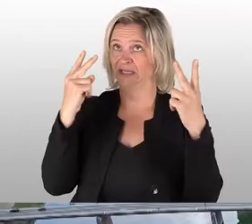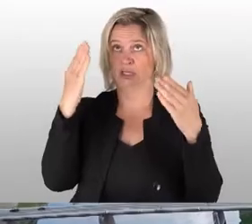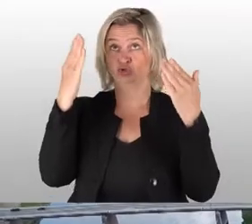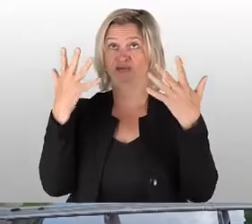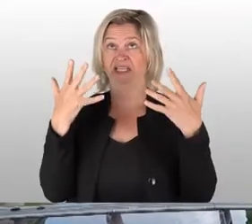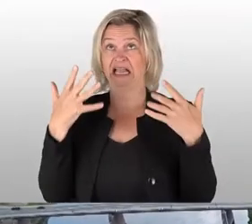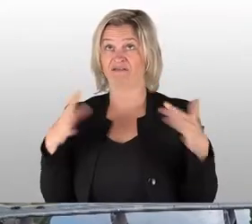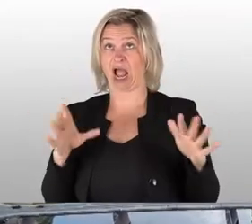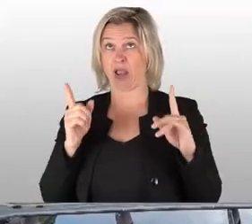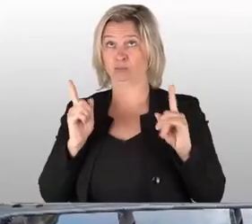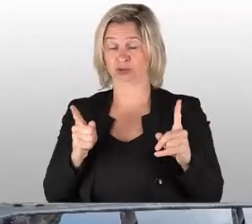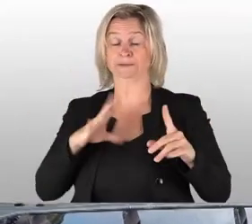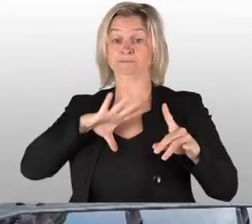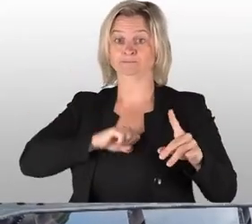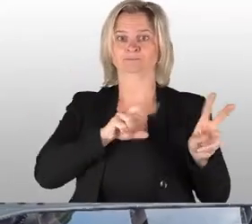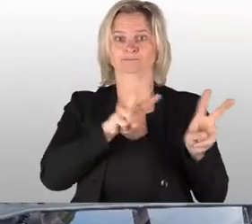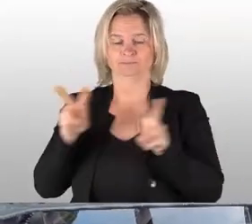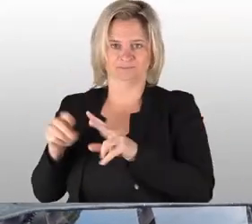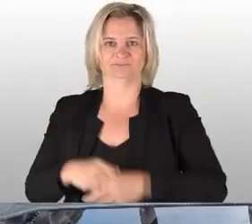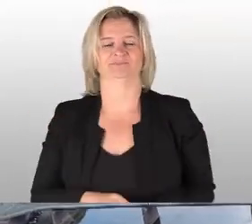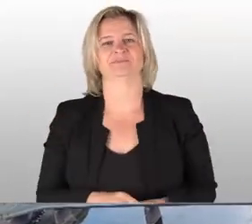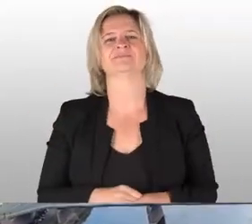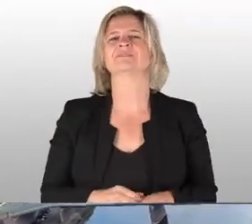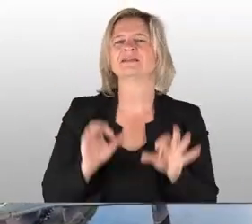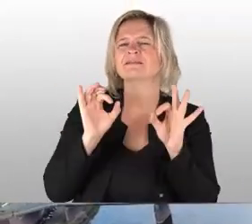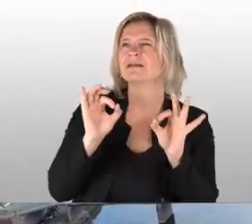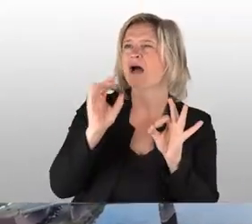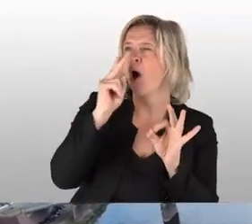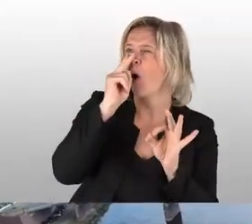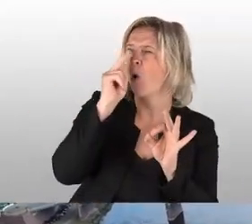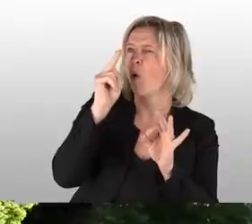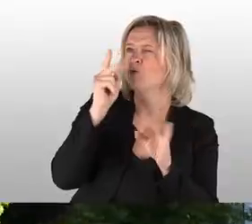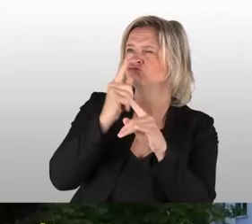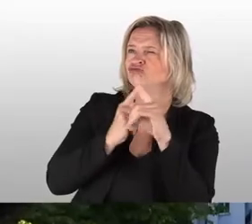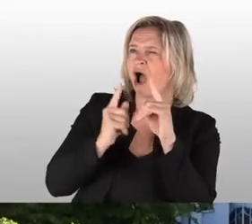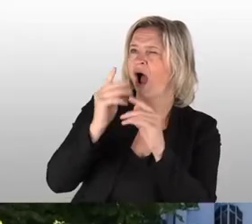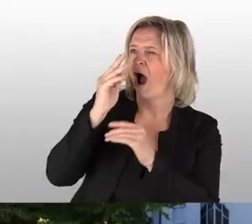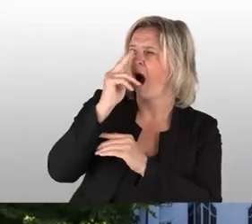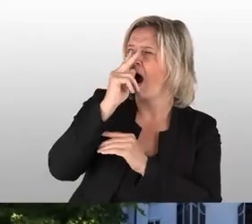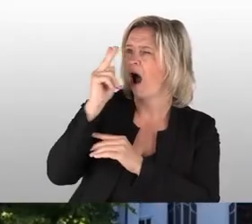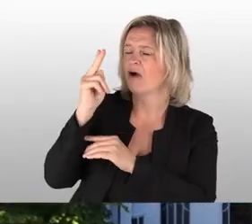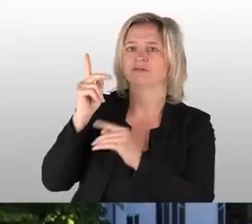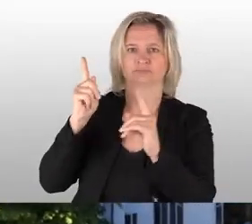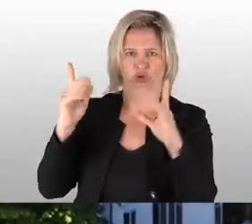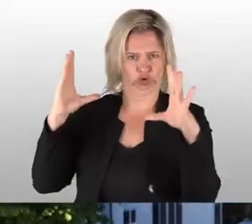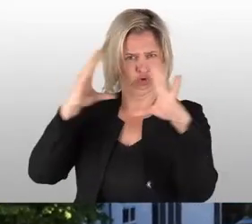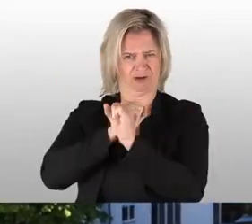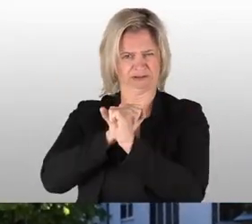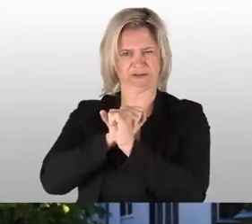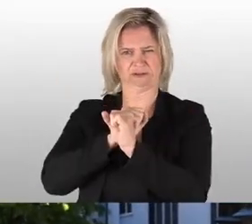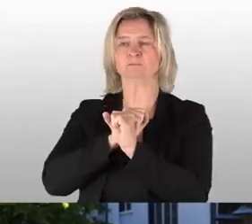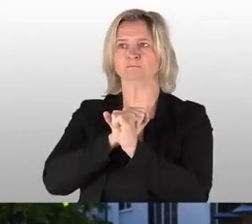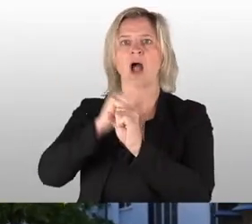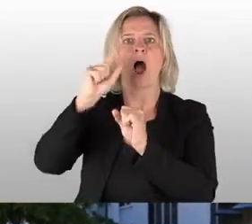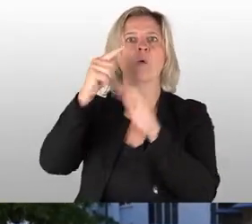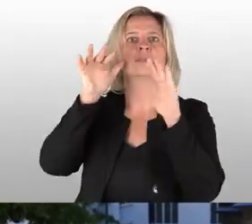schwindelfrei sind. Wenn man genau hinschaut beim Meißner Dom, sieht man auch, der ist nicht nur komplett schwarz. Der hat so kleine